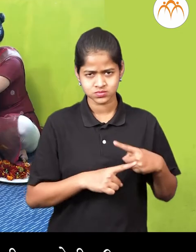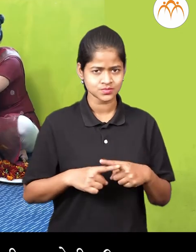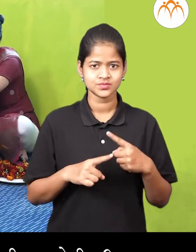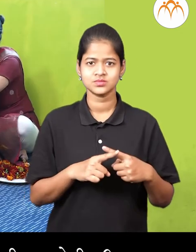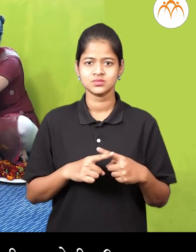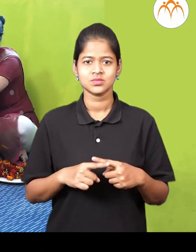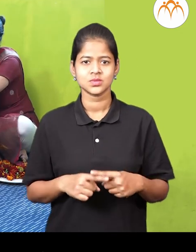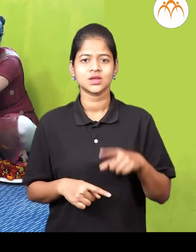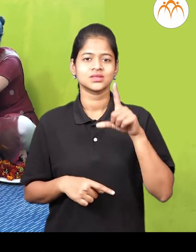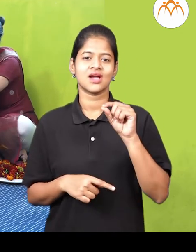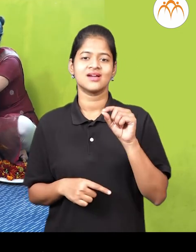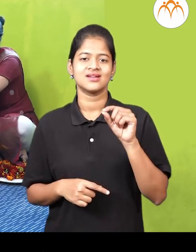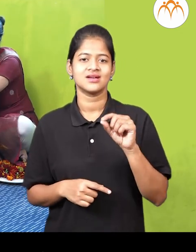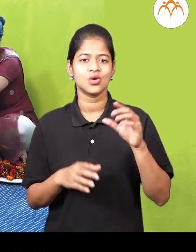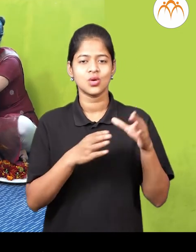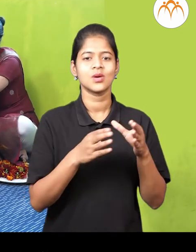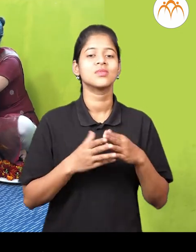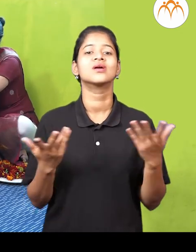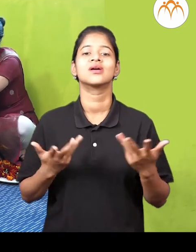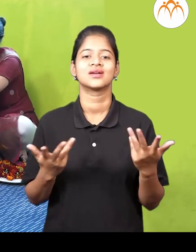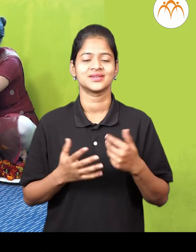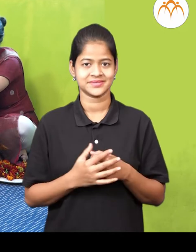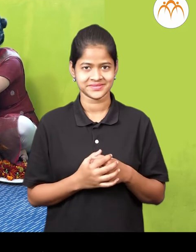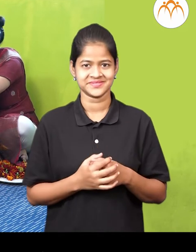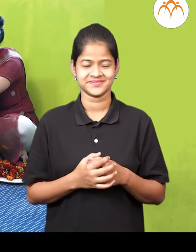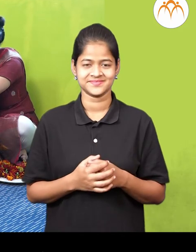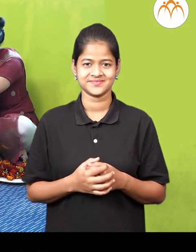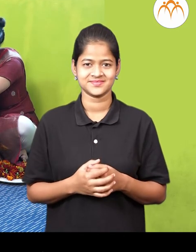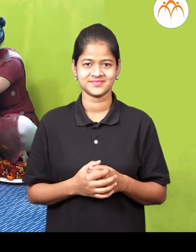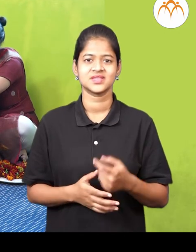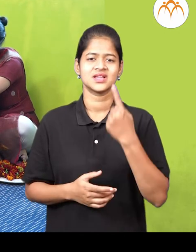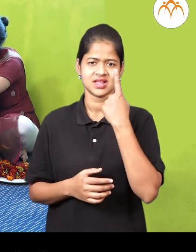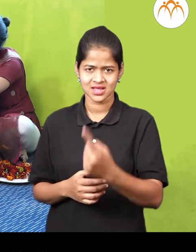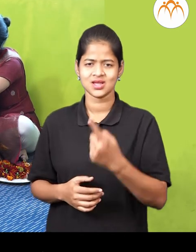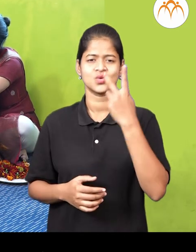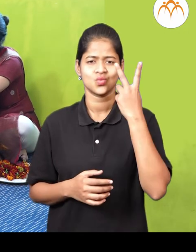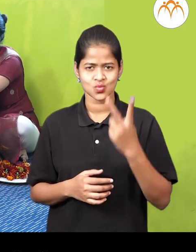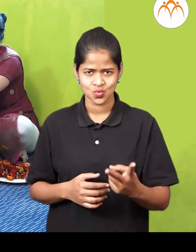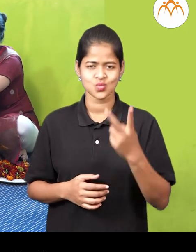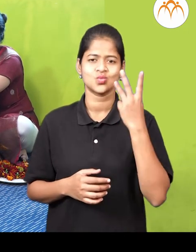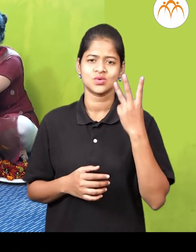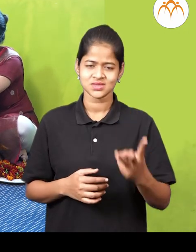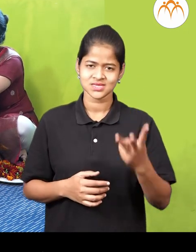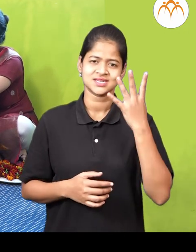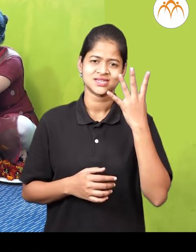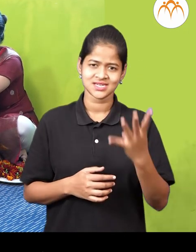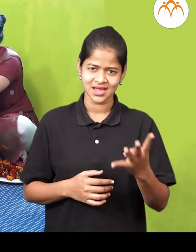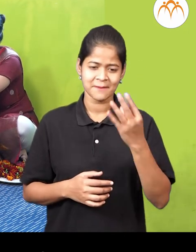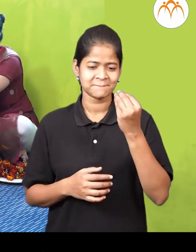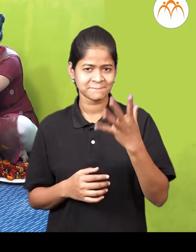एक, दोन, तीन, चार,